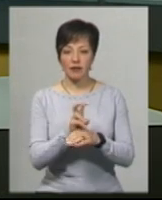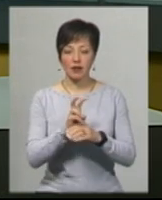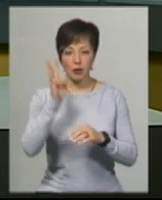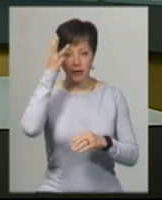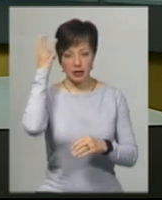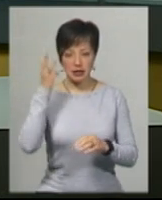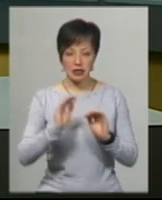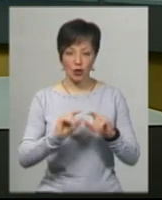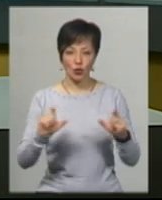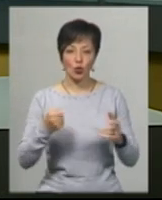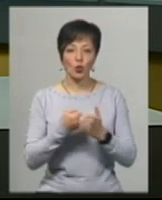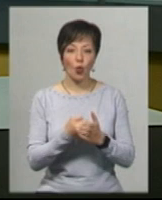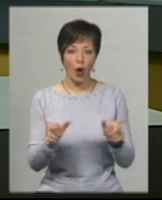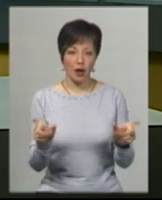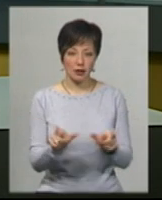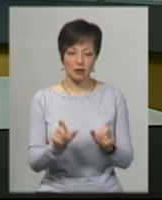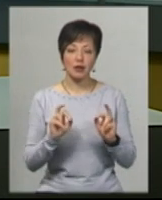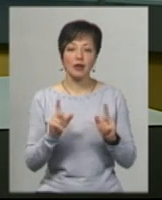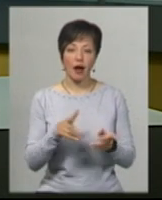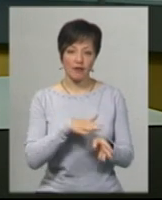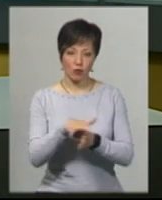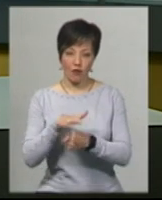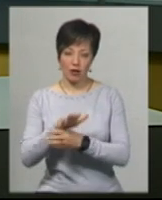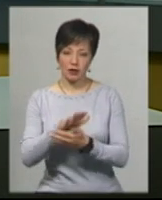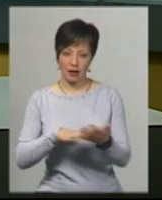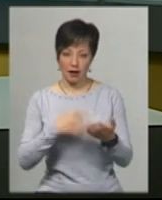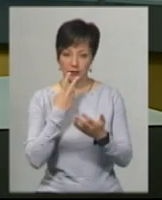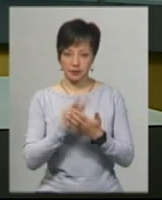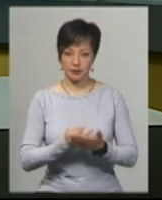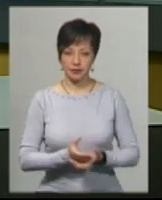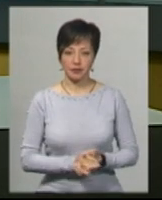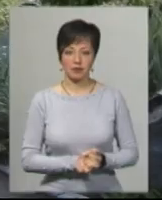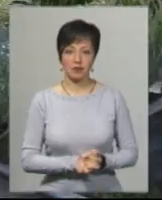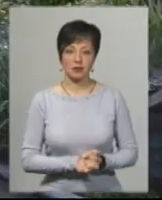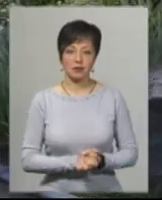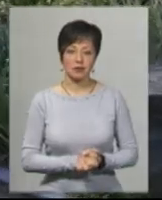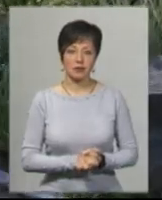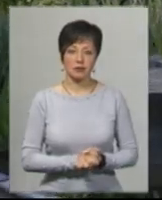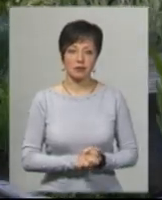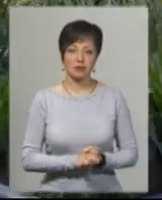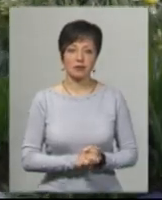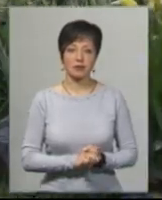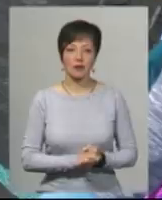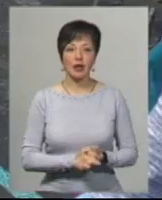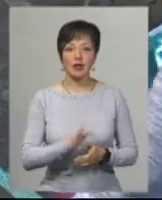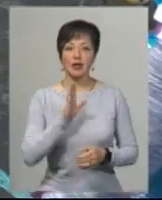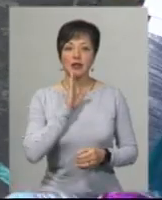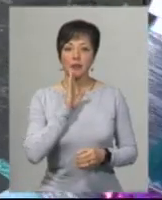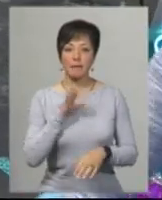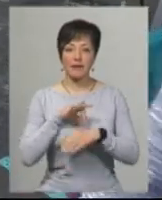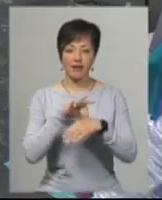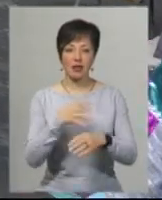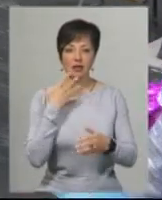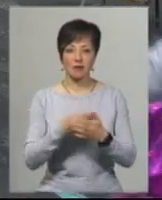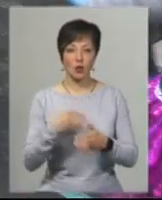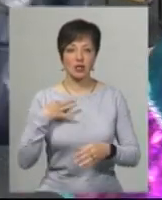хмельницькі садочки до карантину. Як все відбувалося – далі у сюжеті. Ірина Деяк сьогодні провела в садочок свого